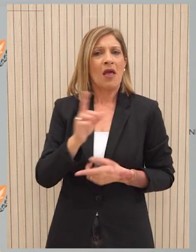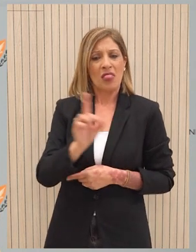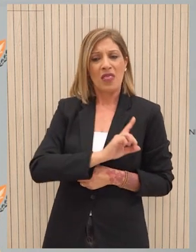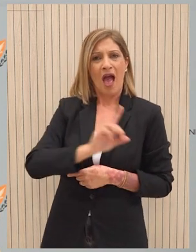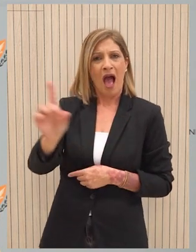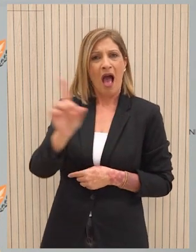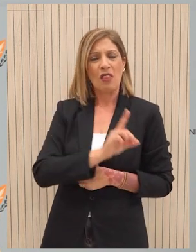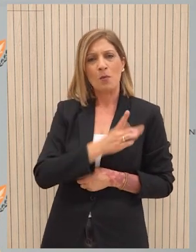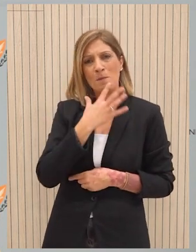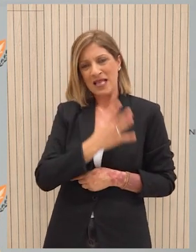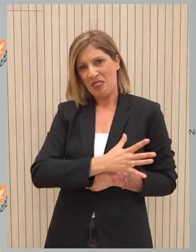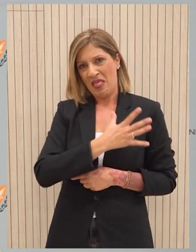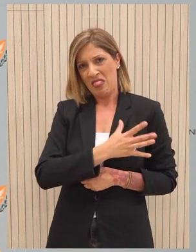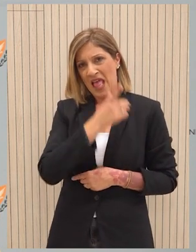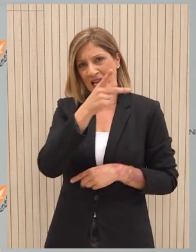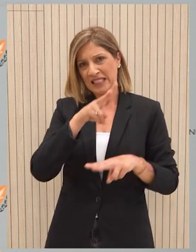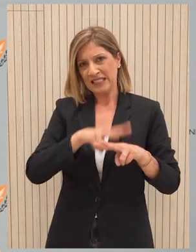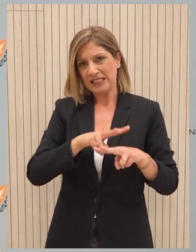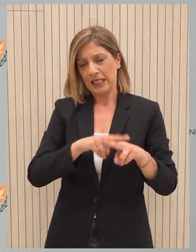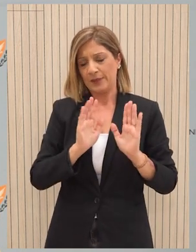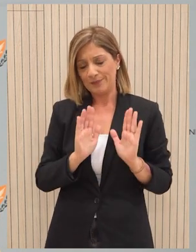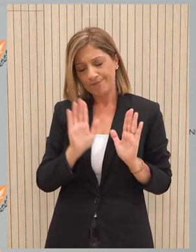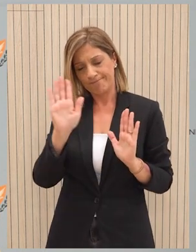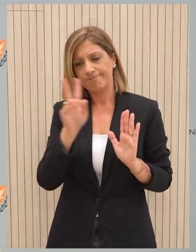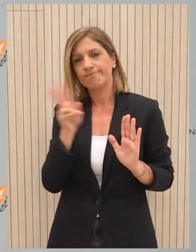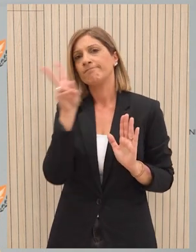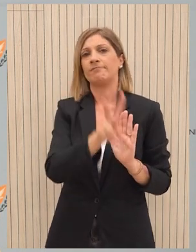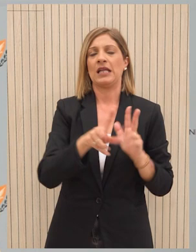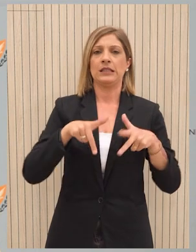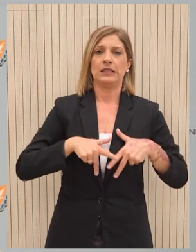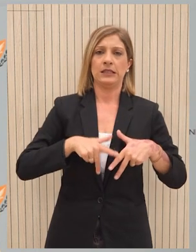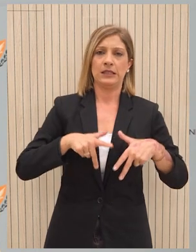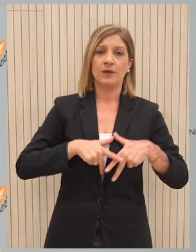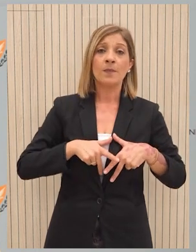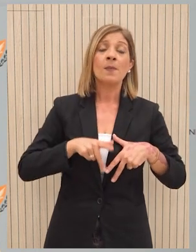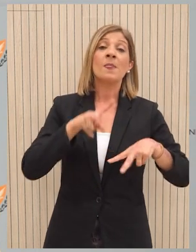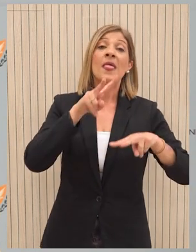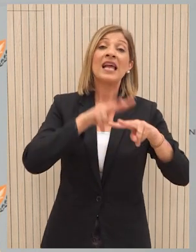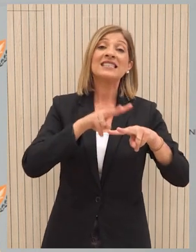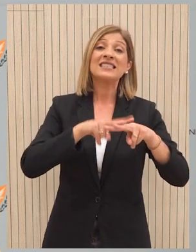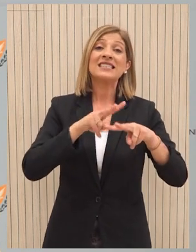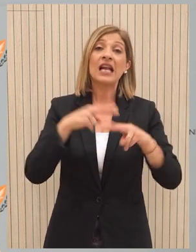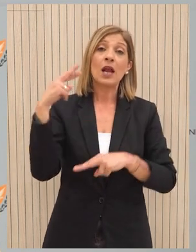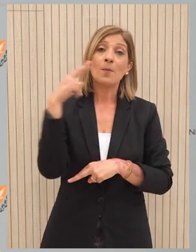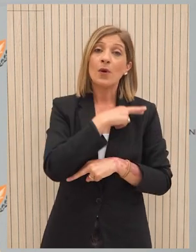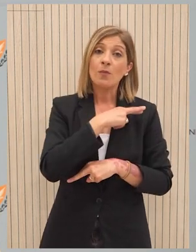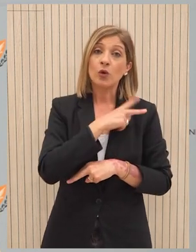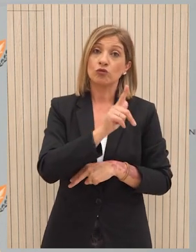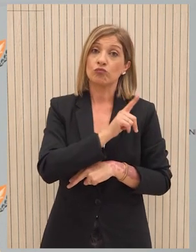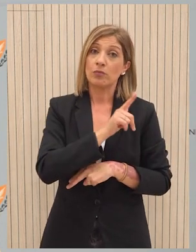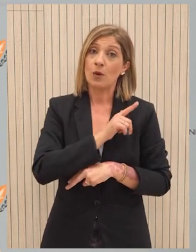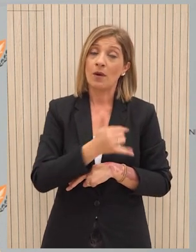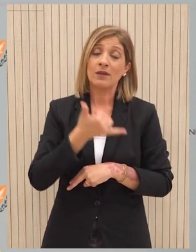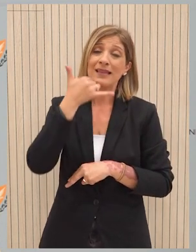Ανταλαμβάνω, αυτό το οποίο έχει ήδη και ο Πρόεδρος της Δημοκρατίας αναφέρει ότι η πρώτη αντίδραση του Ισραηλινού Πρωθυπουργού δεν ήταν αρνητική. Αναμένω με το